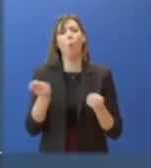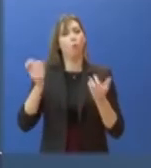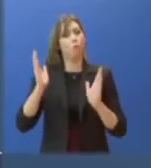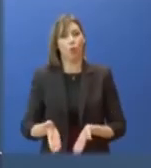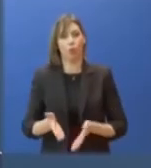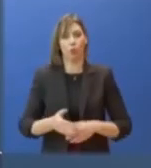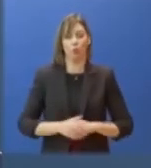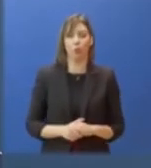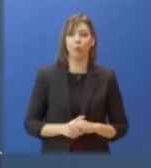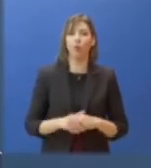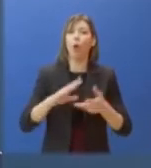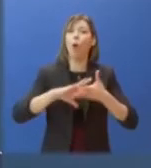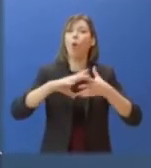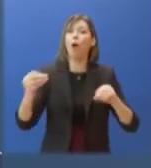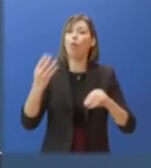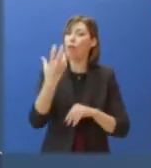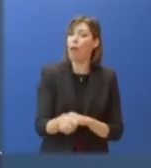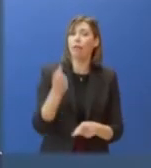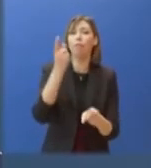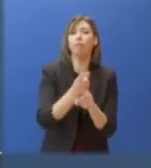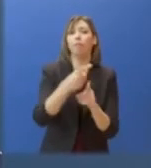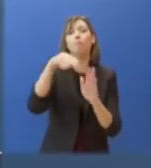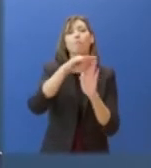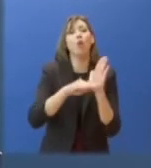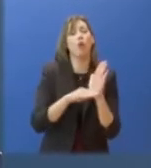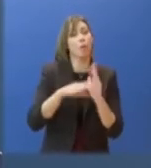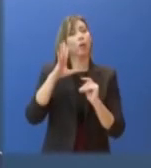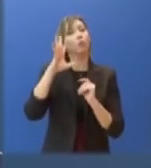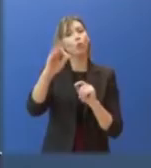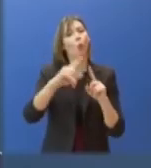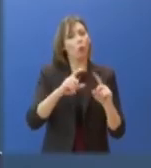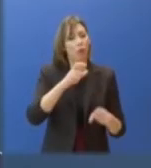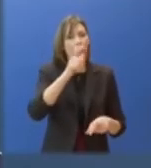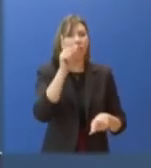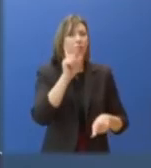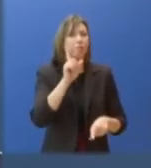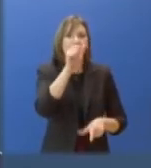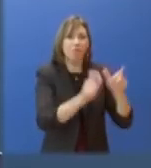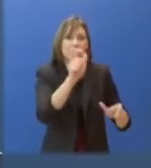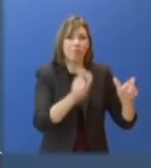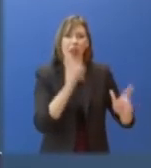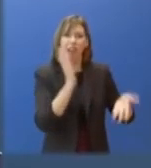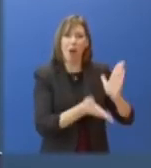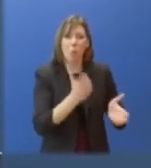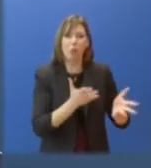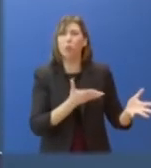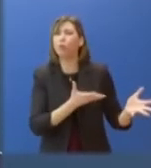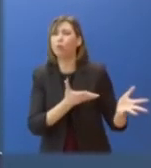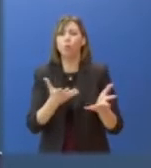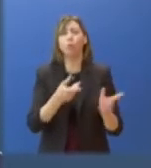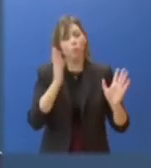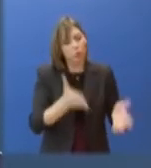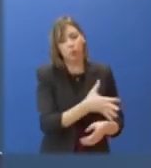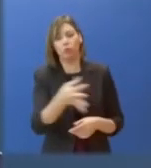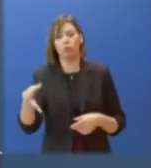ΟΑΕΔ ειδικά προγράμματα για να βρίσκουν εργασιακή στήριξη οι κακοποιημένες γυναίκες. Το Υπουργείο Προστασίας του Πολίτη